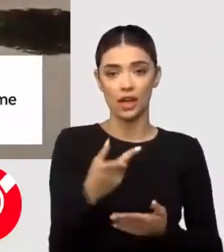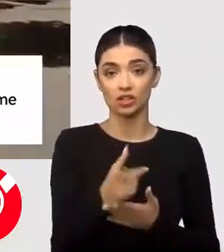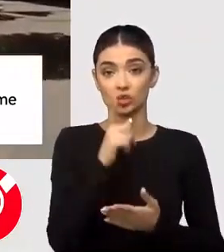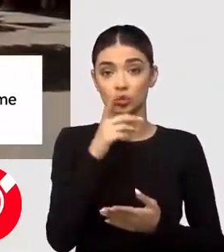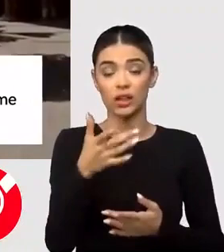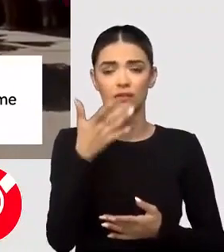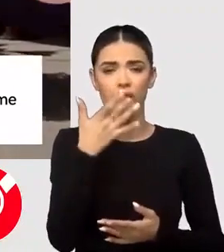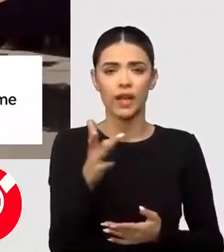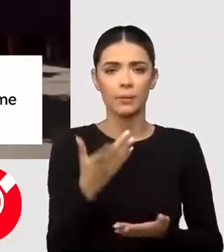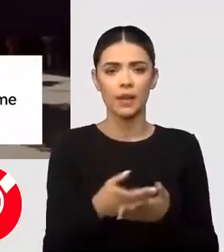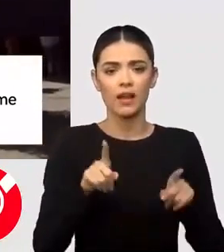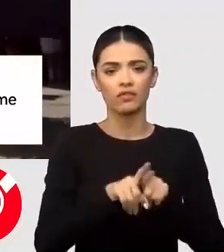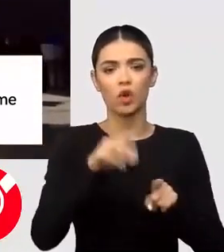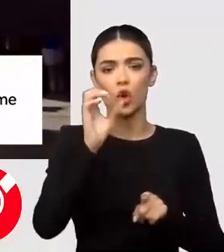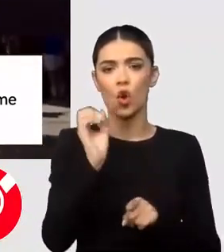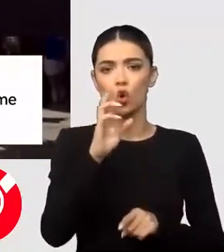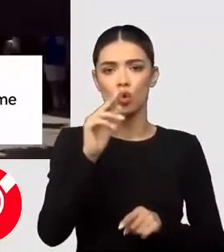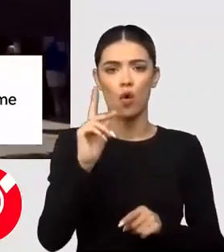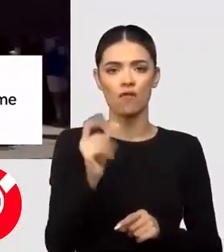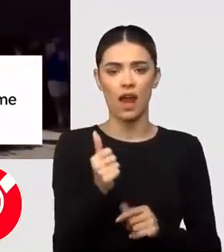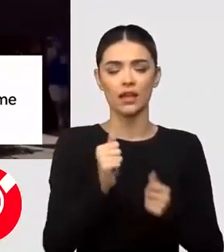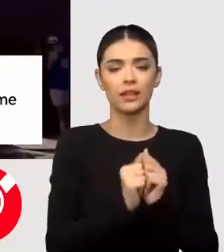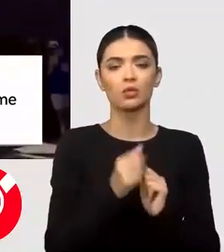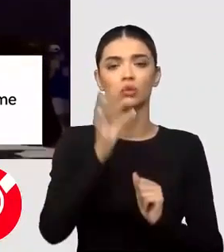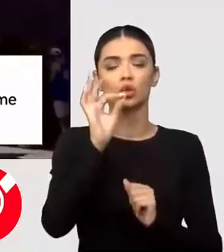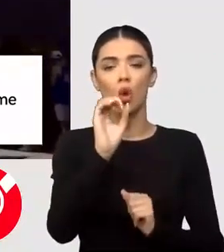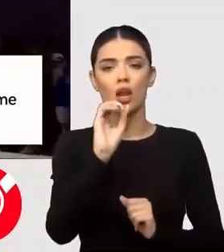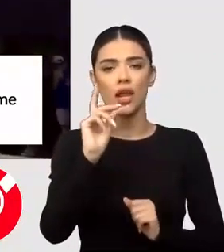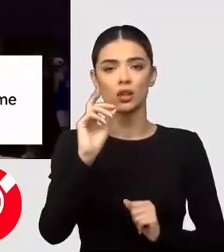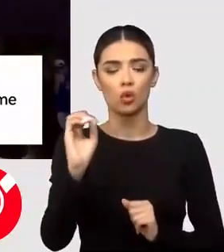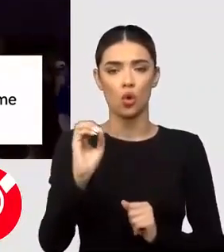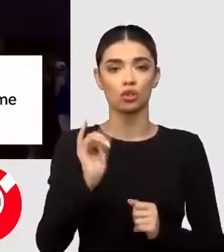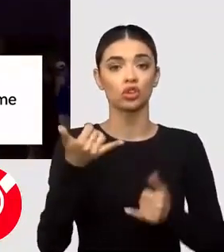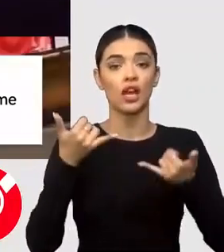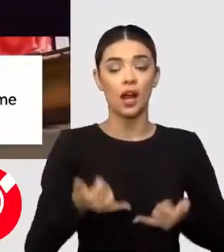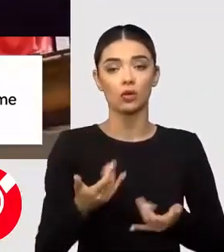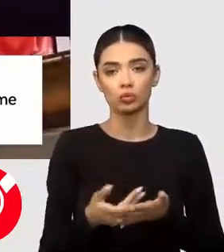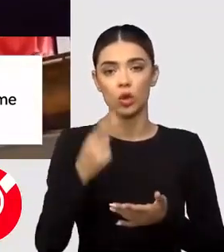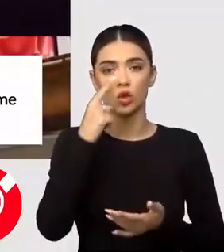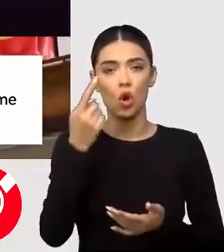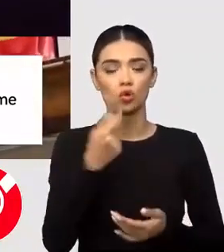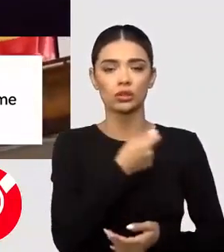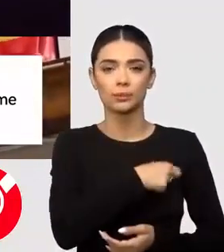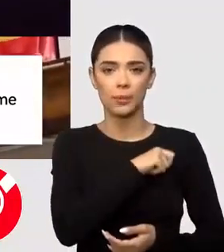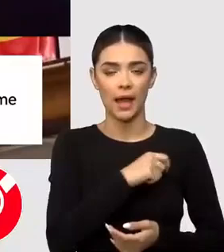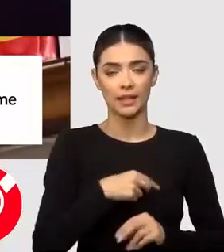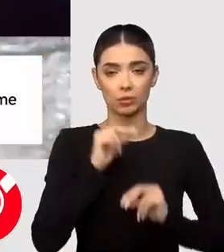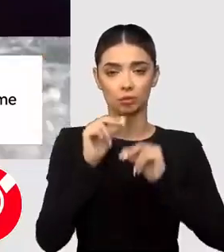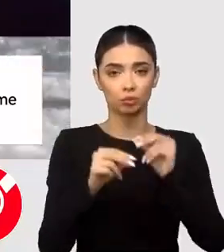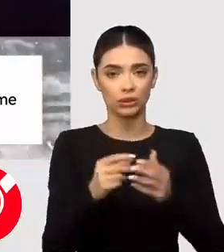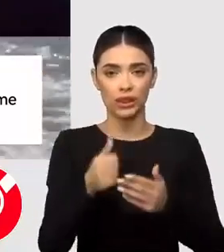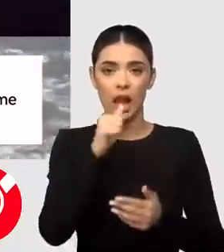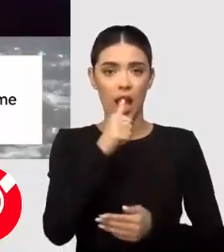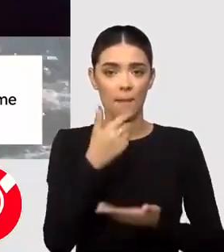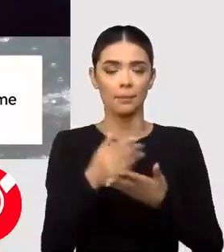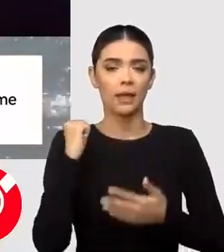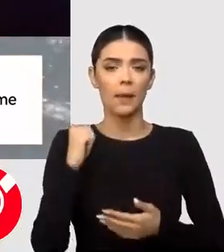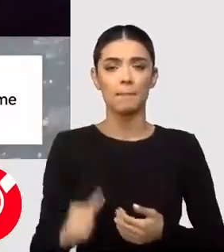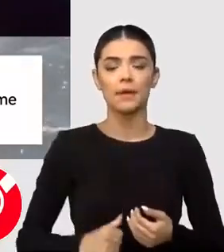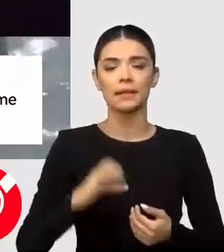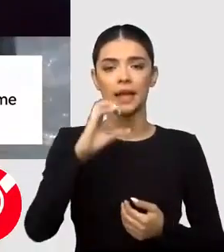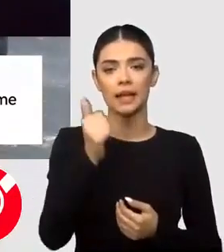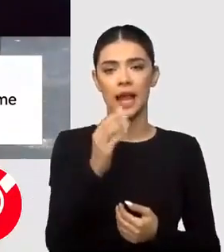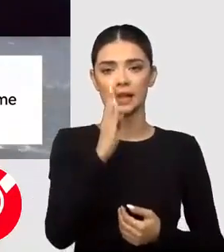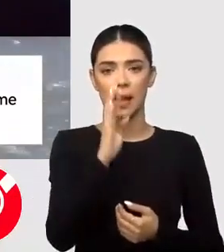fierbinți, cum sunt Cordoba, Haen sau Toledo. Și de această dată, nordul Spaniei, scăldat altfel de apele mării